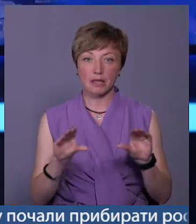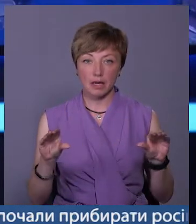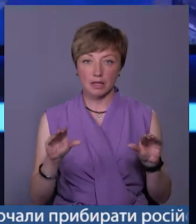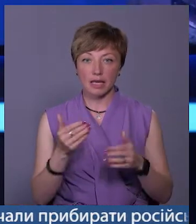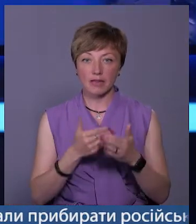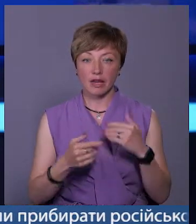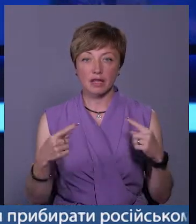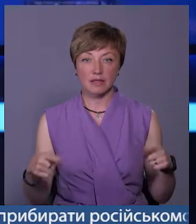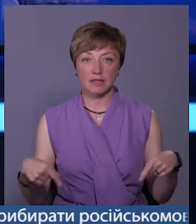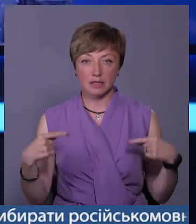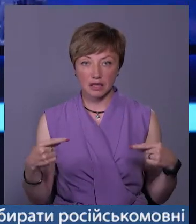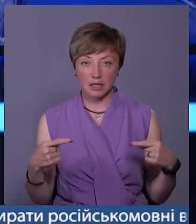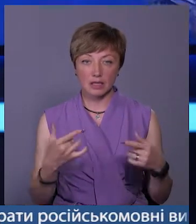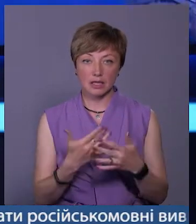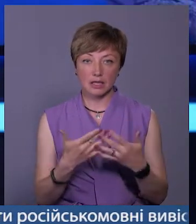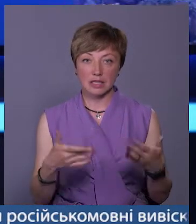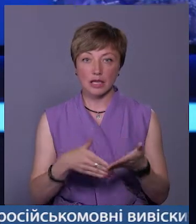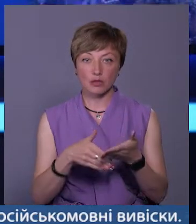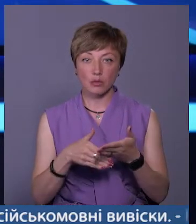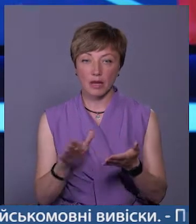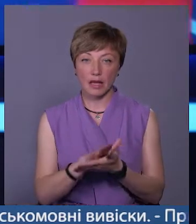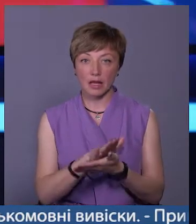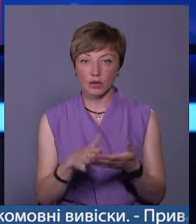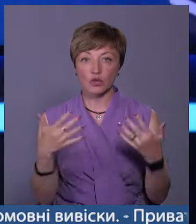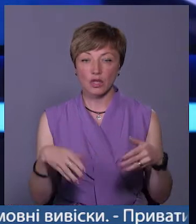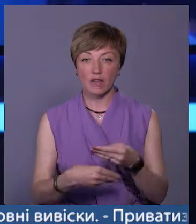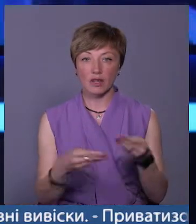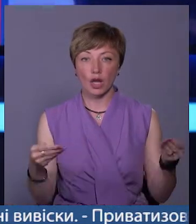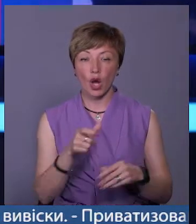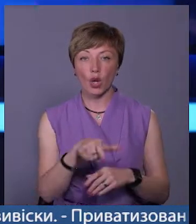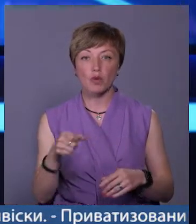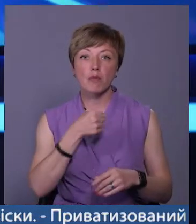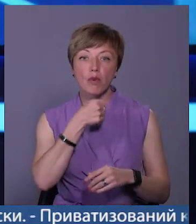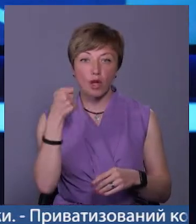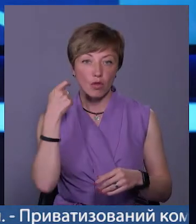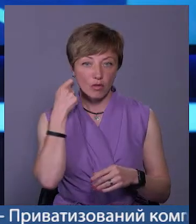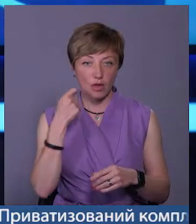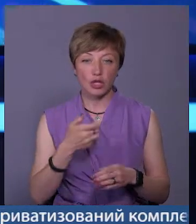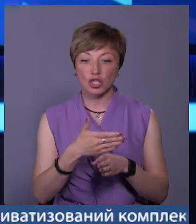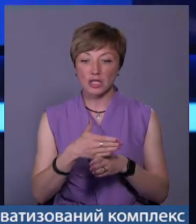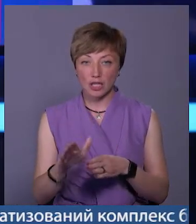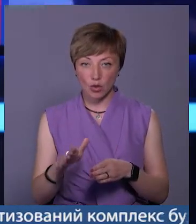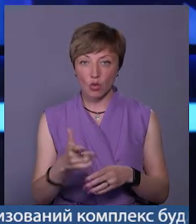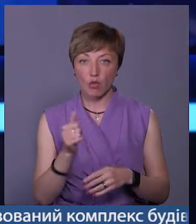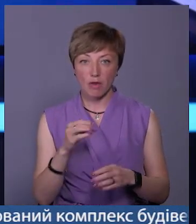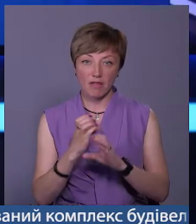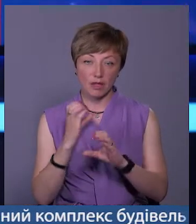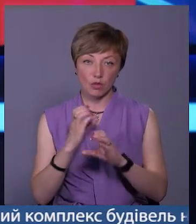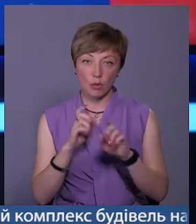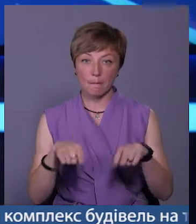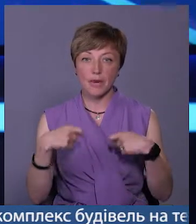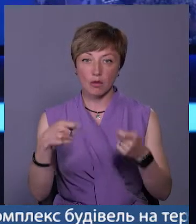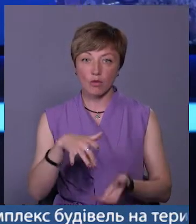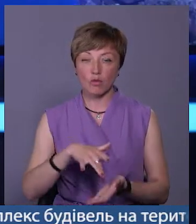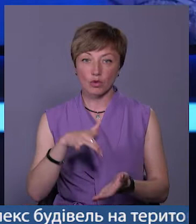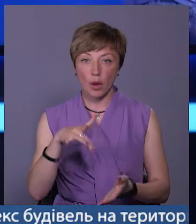інвалідні візки, ролатори та засоби гігієни, які вже видають людям похилого віку. Частину гуманітарного вантажу передали до